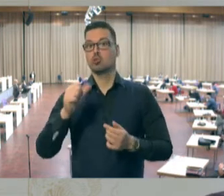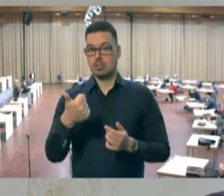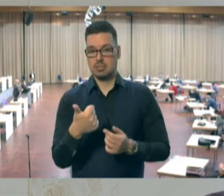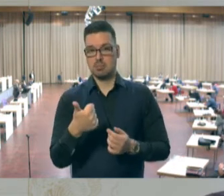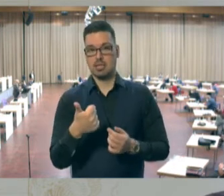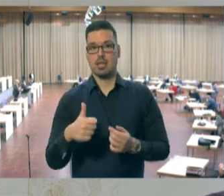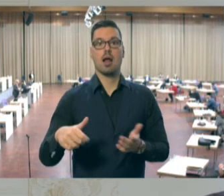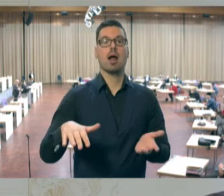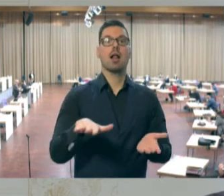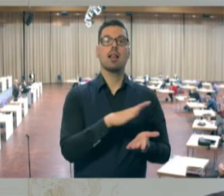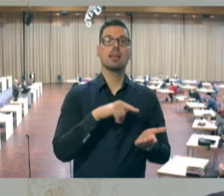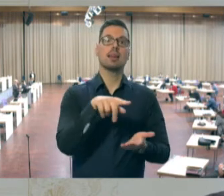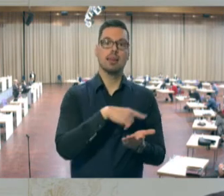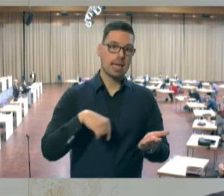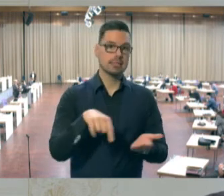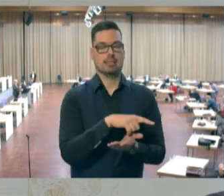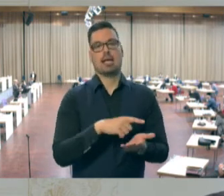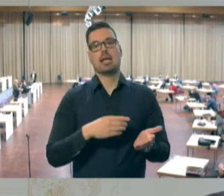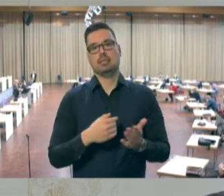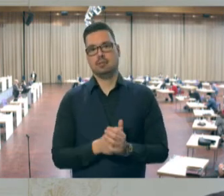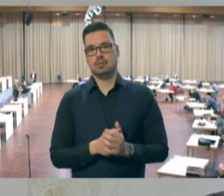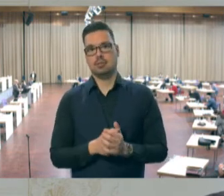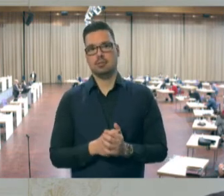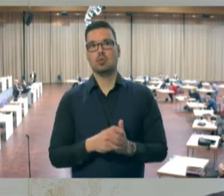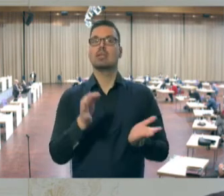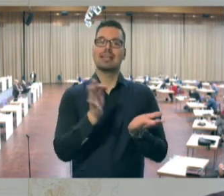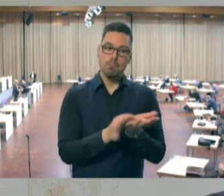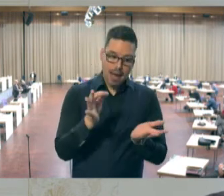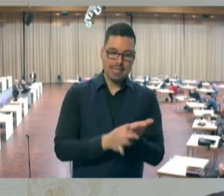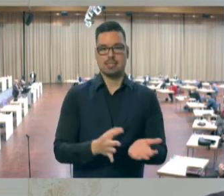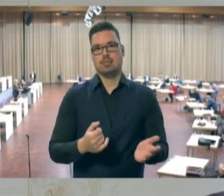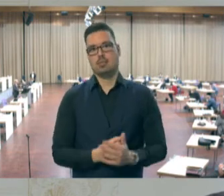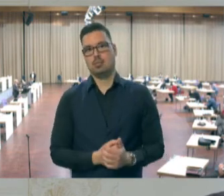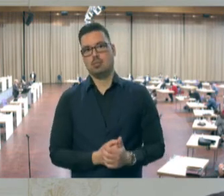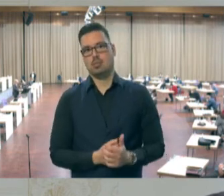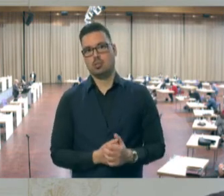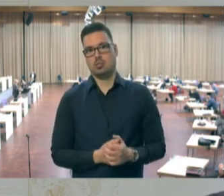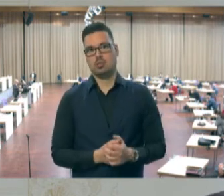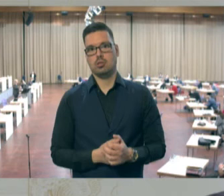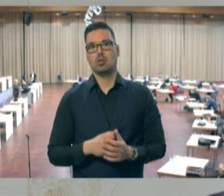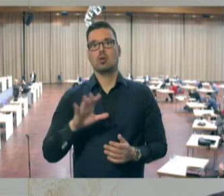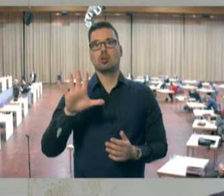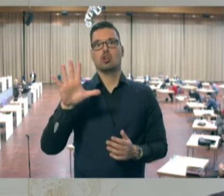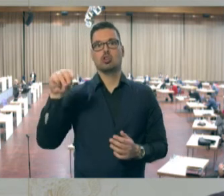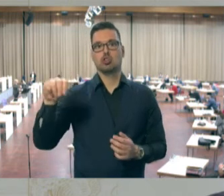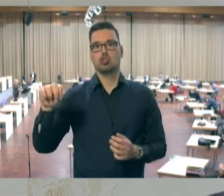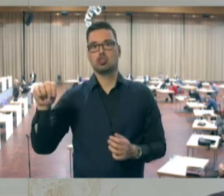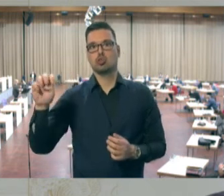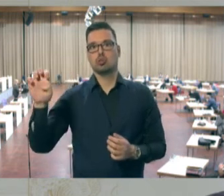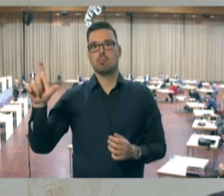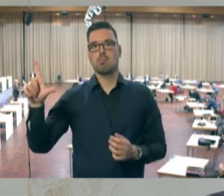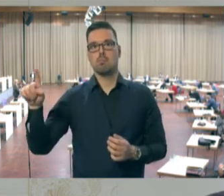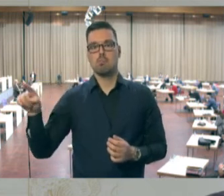von diesen Landkreisen runterkommen und zu den Gemeinden kommen. Dorf gehört zu Schmelz, Neipel gehört zu